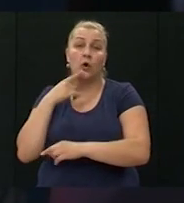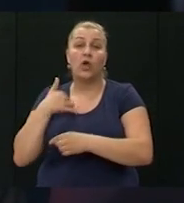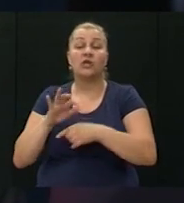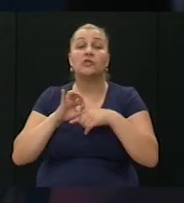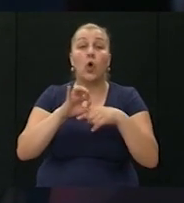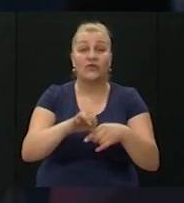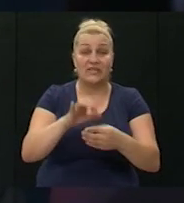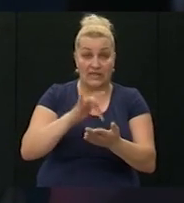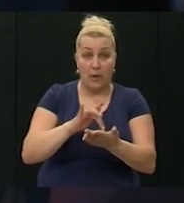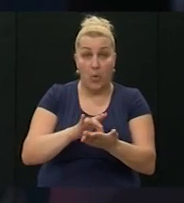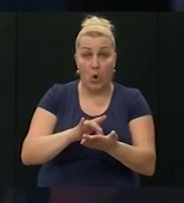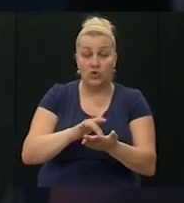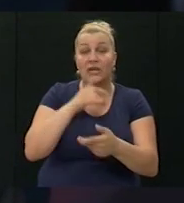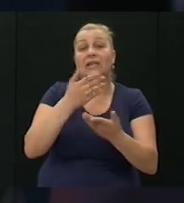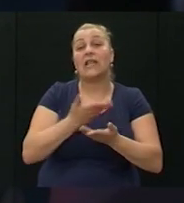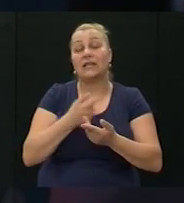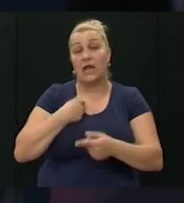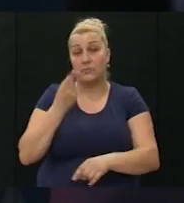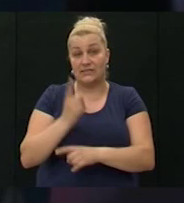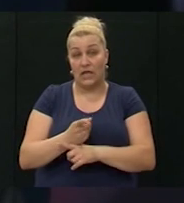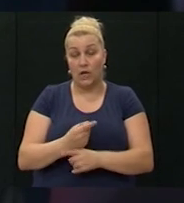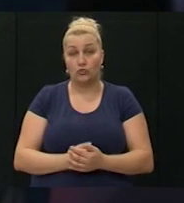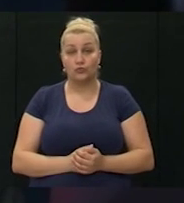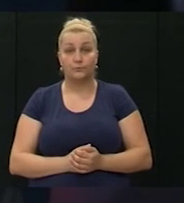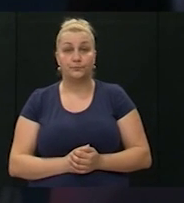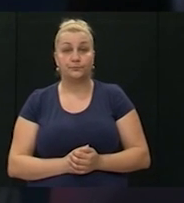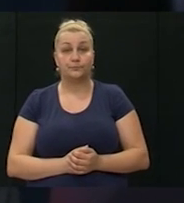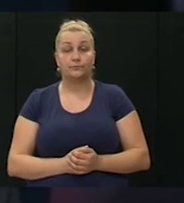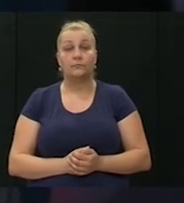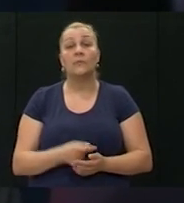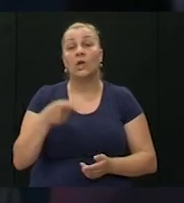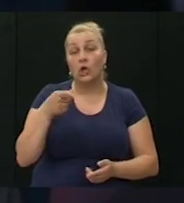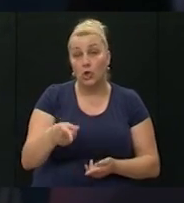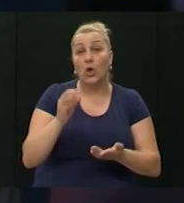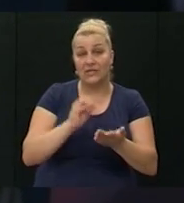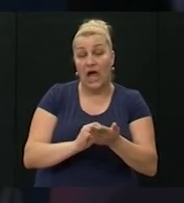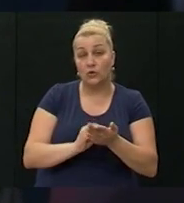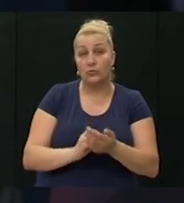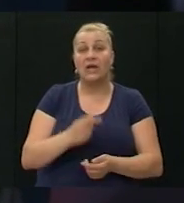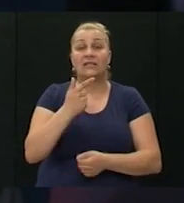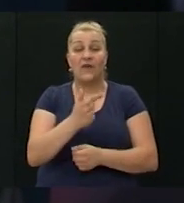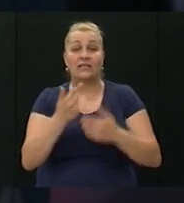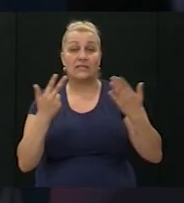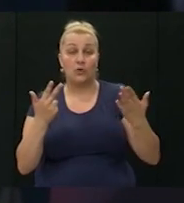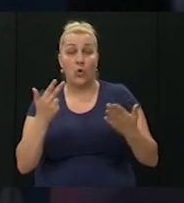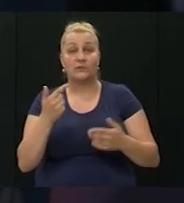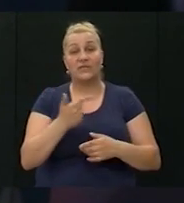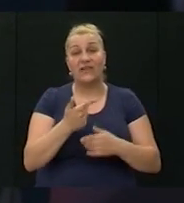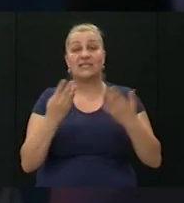na položaje i dati zadaću. I mi, dakle, od tog datuma 28. na 29